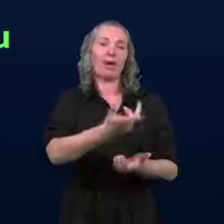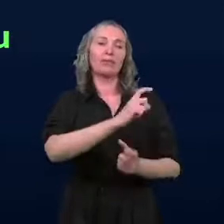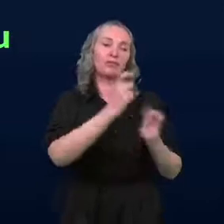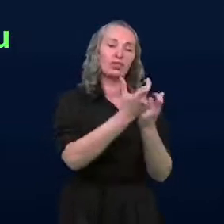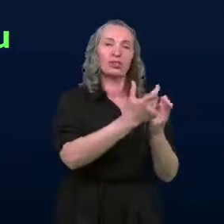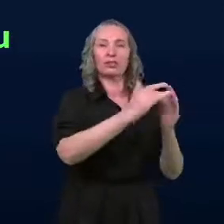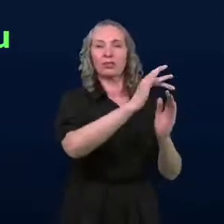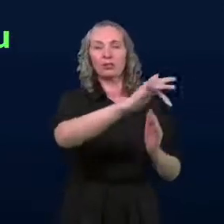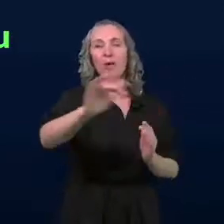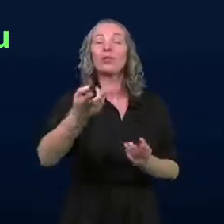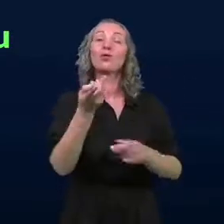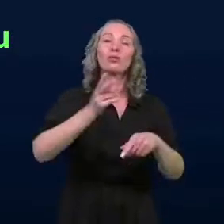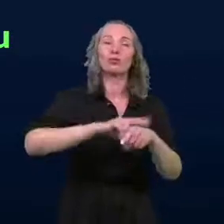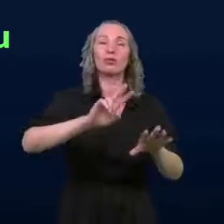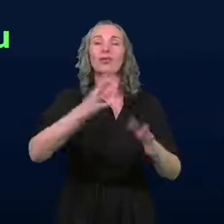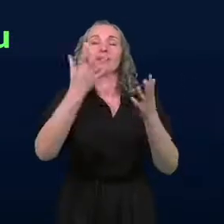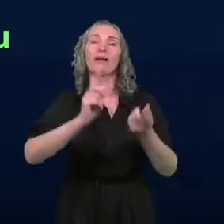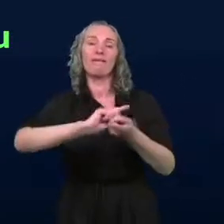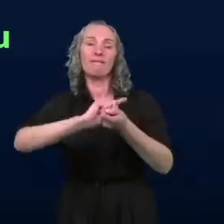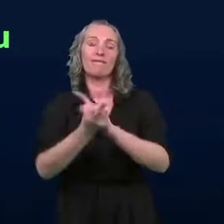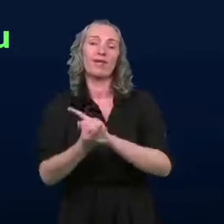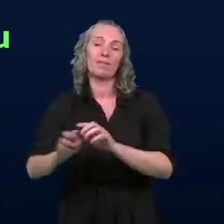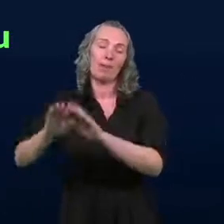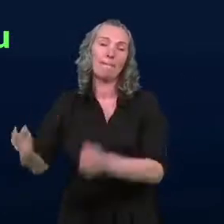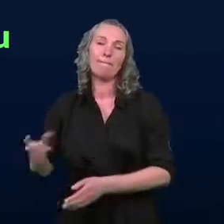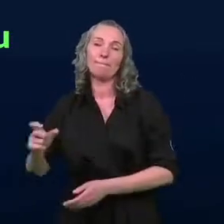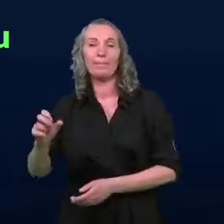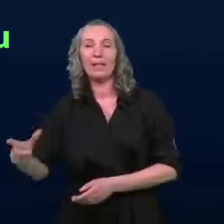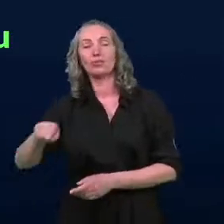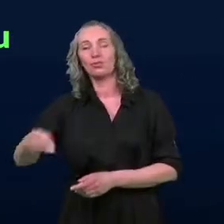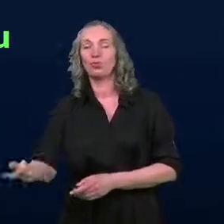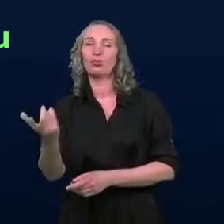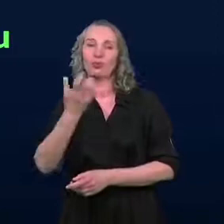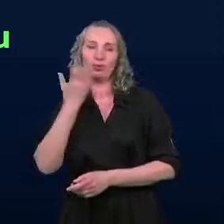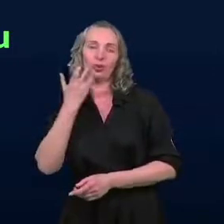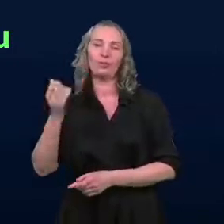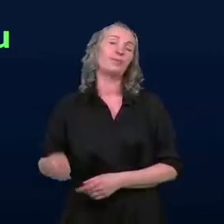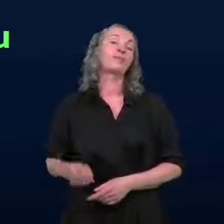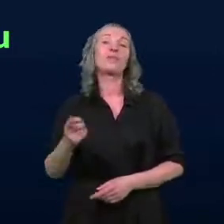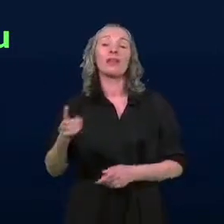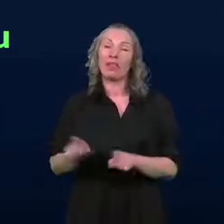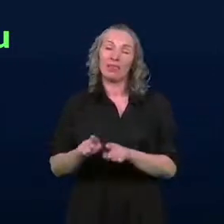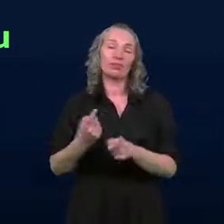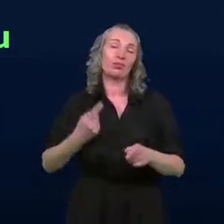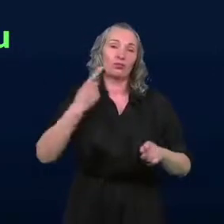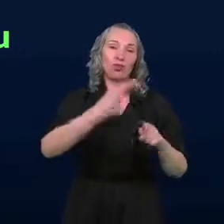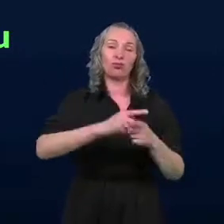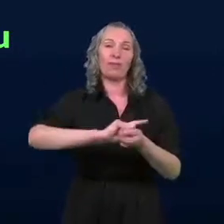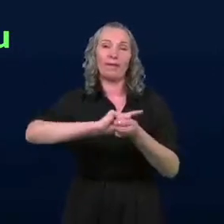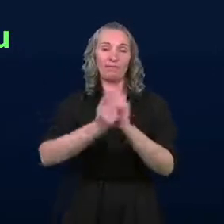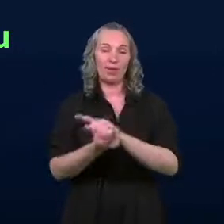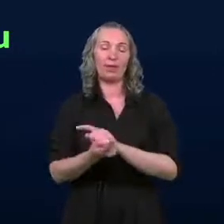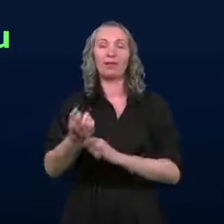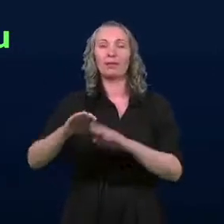domowe, które po prostu chcą wymienić źródła ciepła. Także dotujemy do wymiany